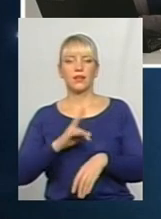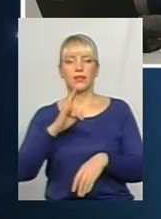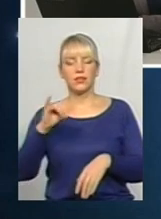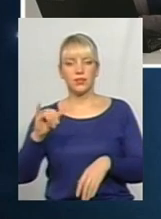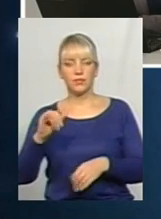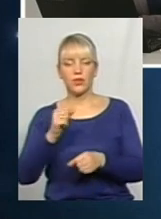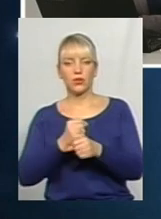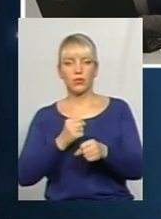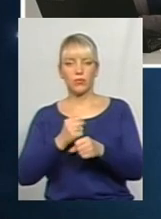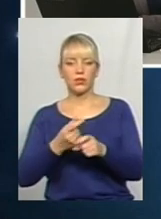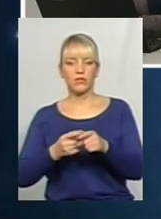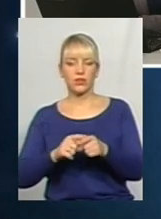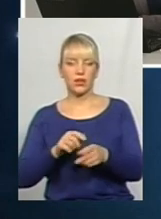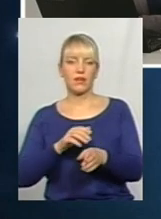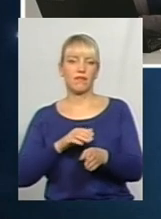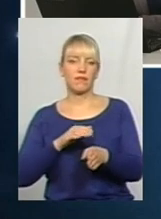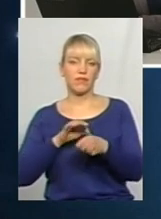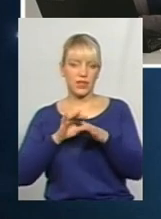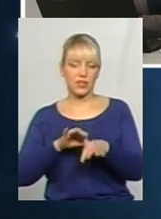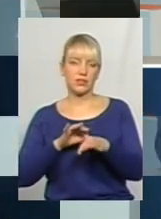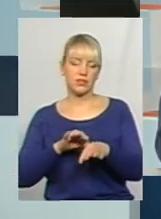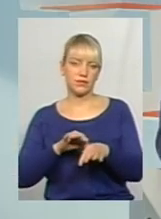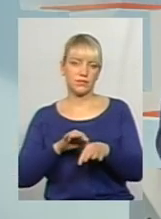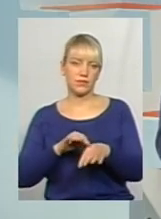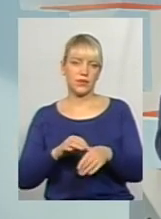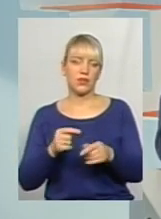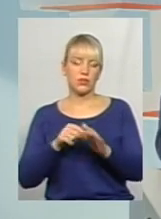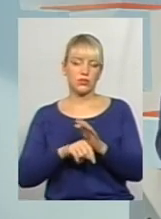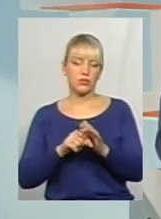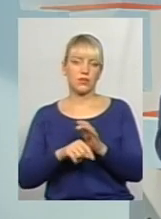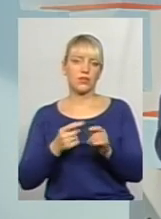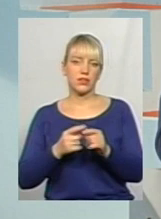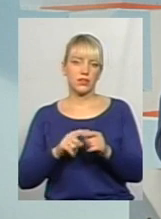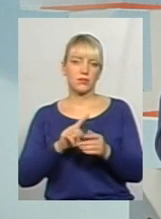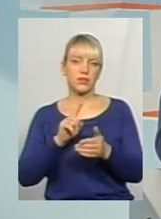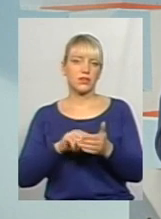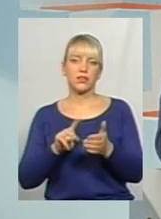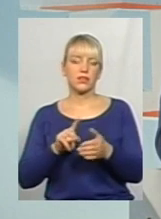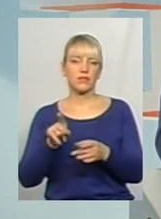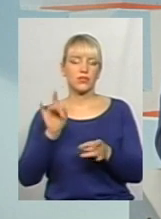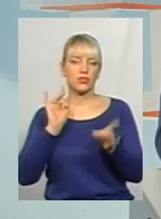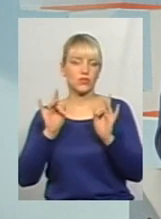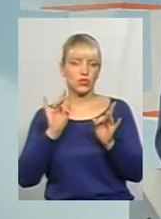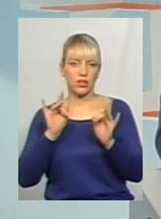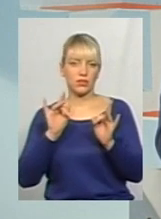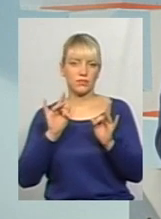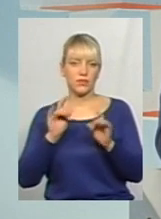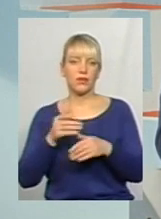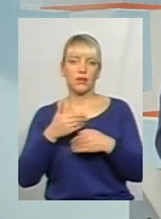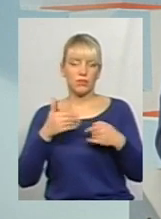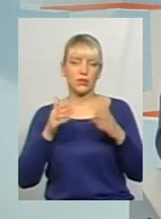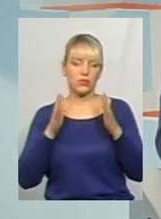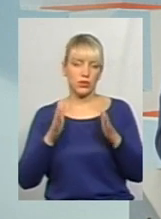вона ведеться. Стосовно тих питань, які наразі сьогодні звучали, ми